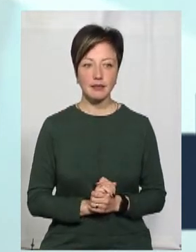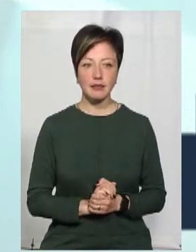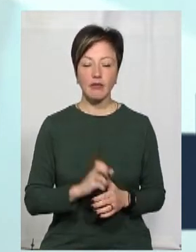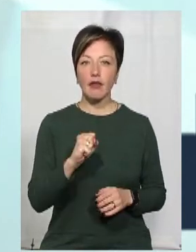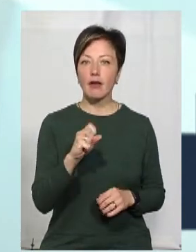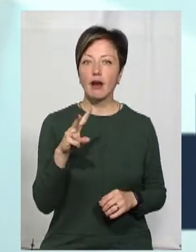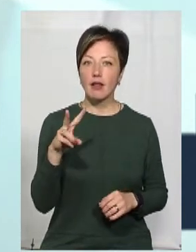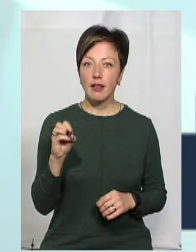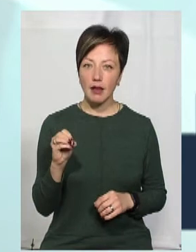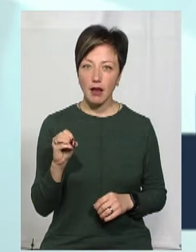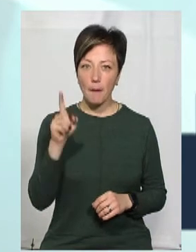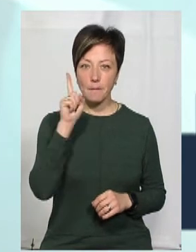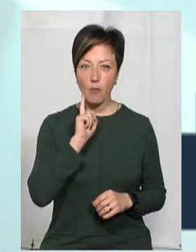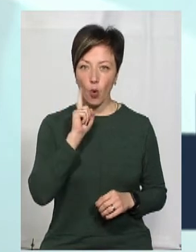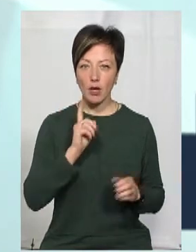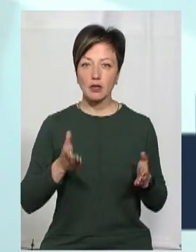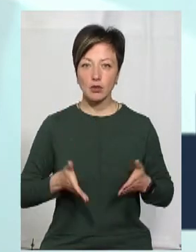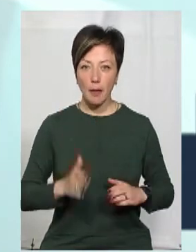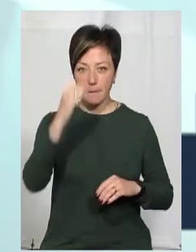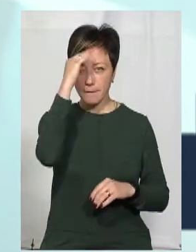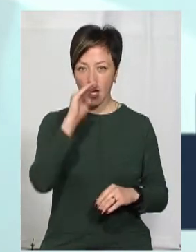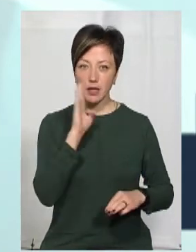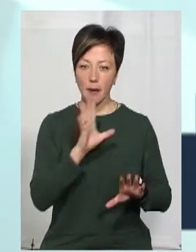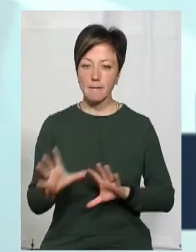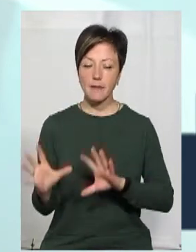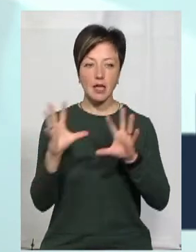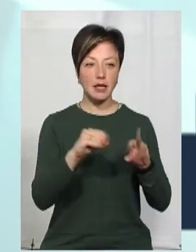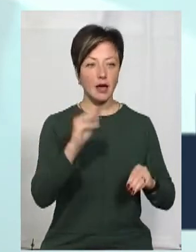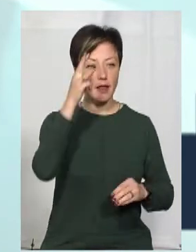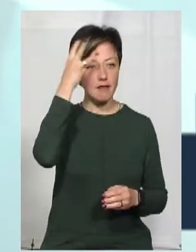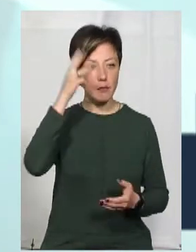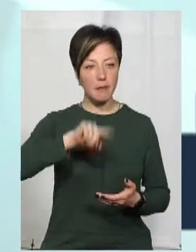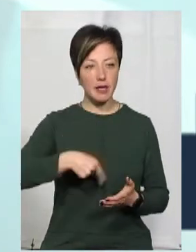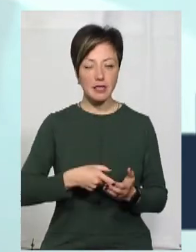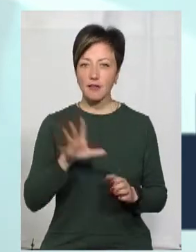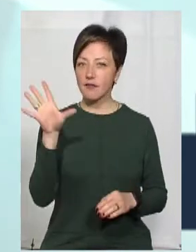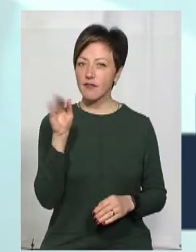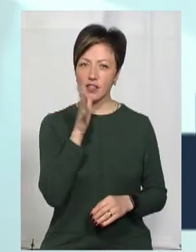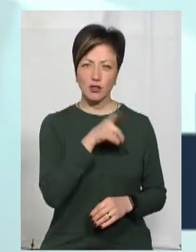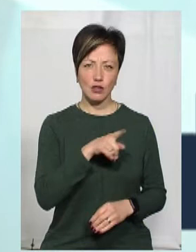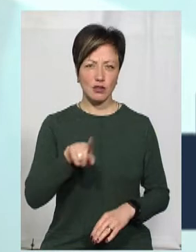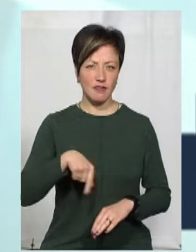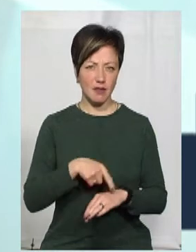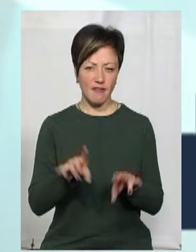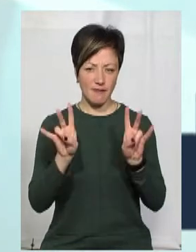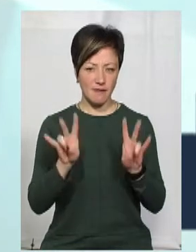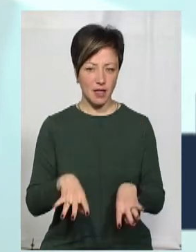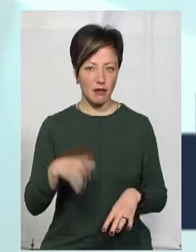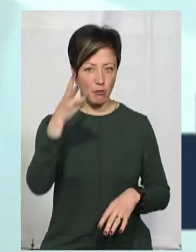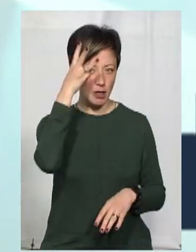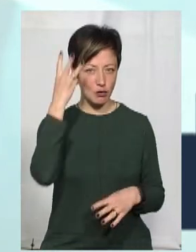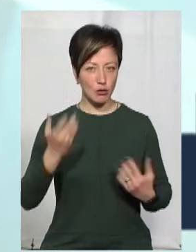Але поки родився, батьки переїхали в Хмельницький і все часи в Хмельницькій. От,